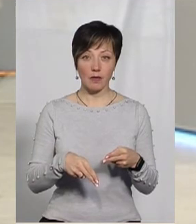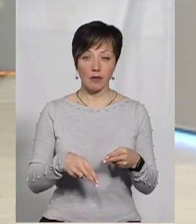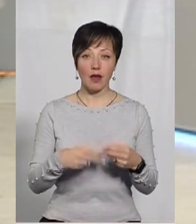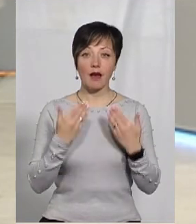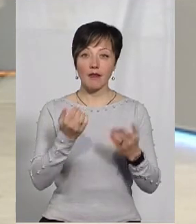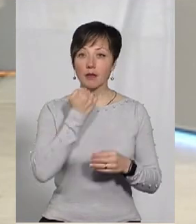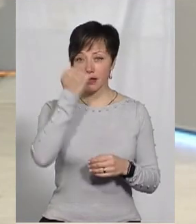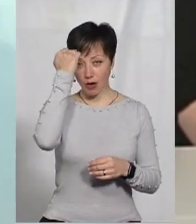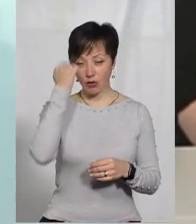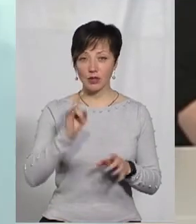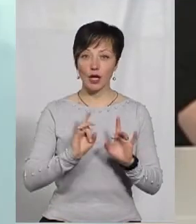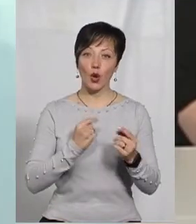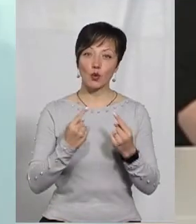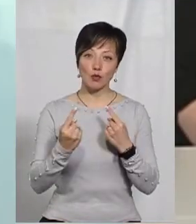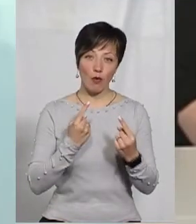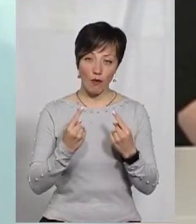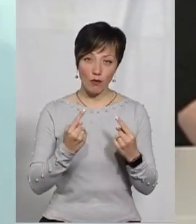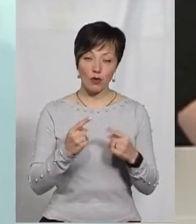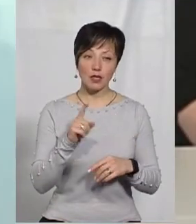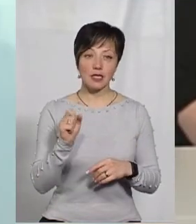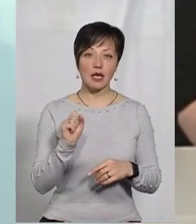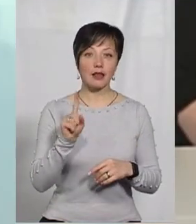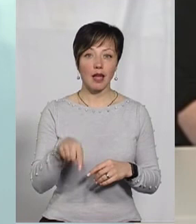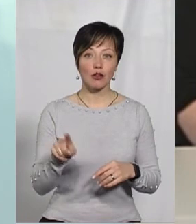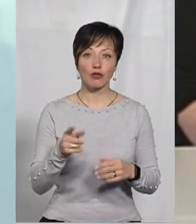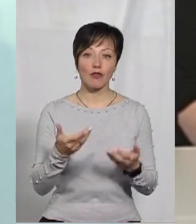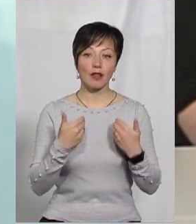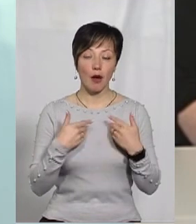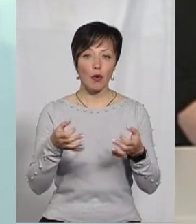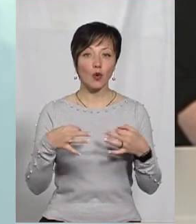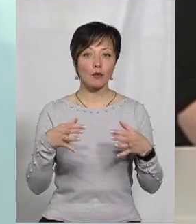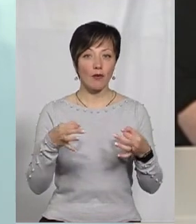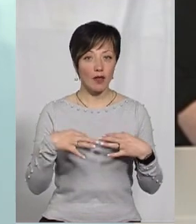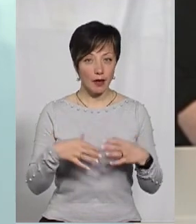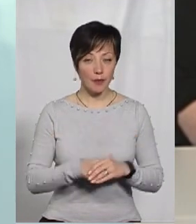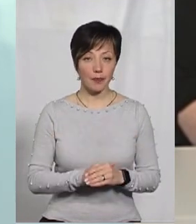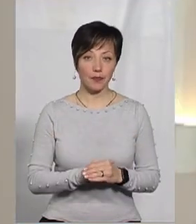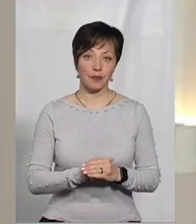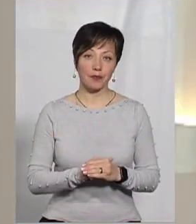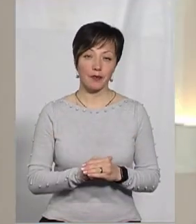Я вам дякую за розмову, за те, що ви нам розповіли,